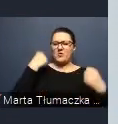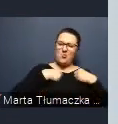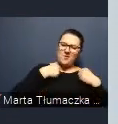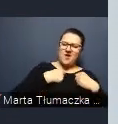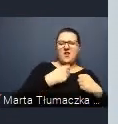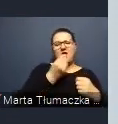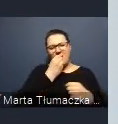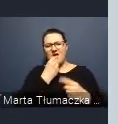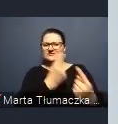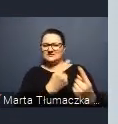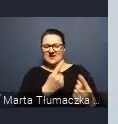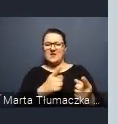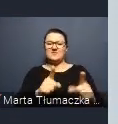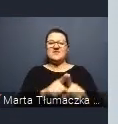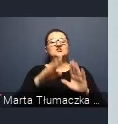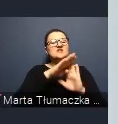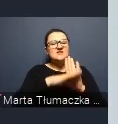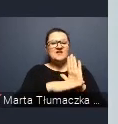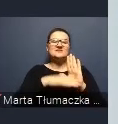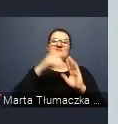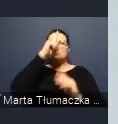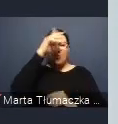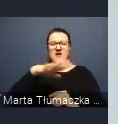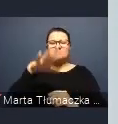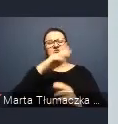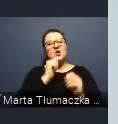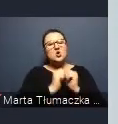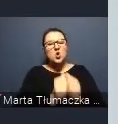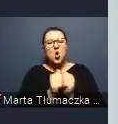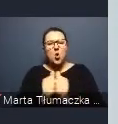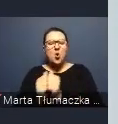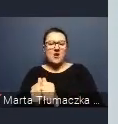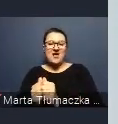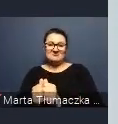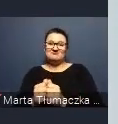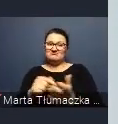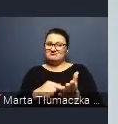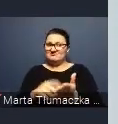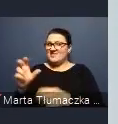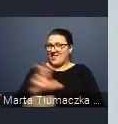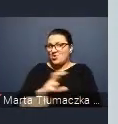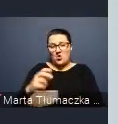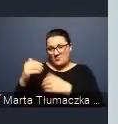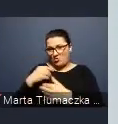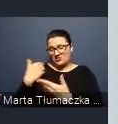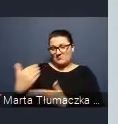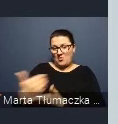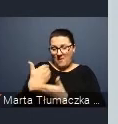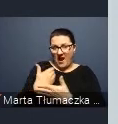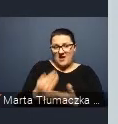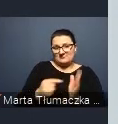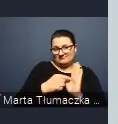społecznych i rur. I tutaj już technologie mogą być znowu jakoś pomocne, my je również do tego